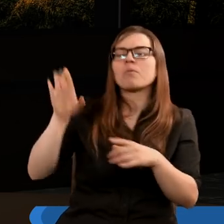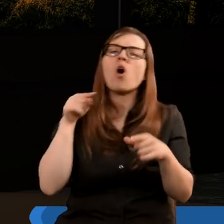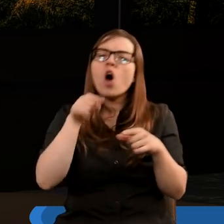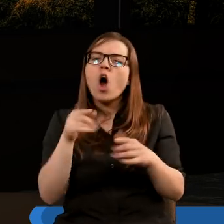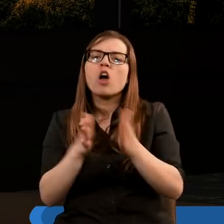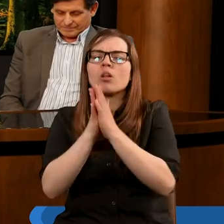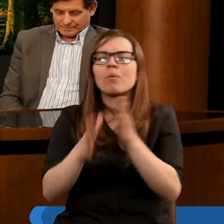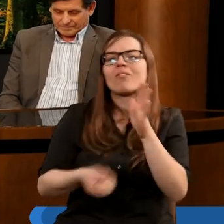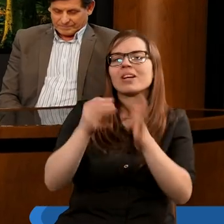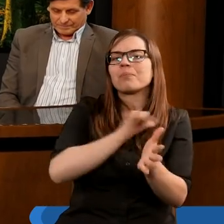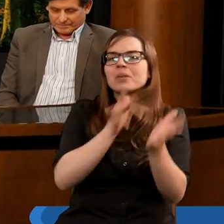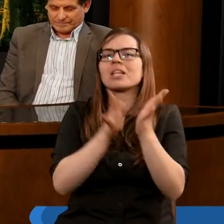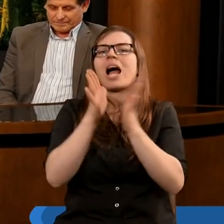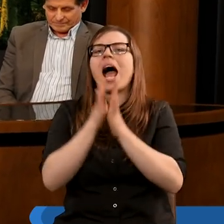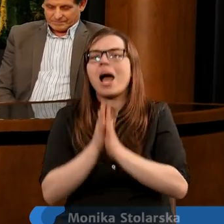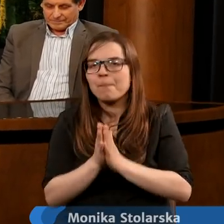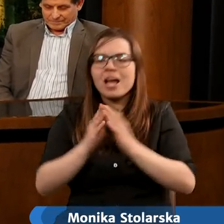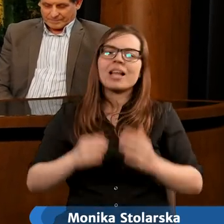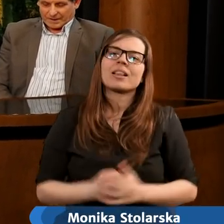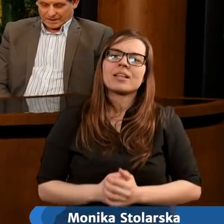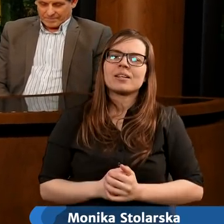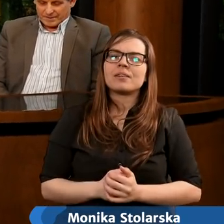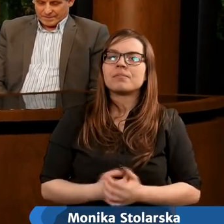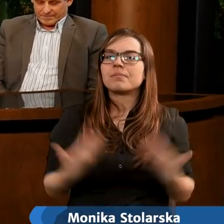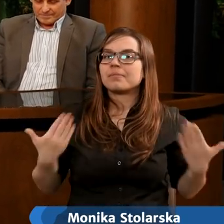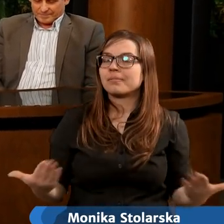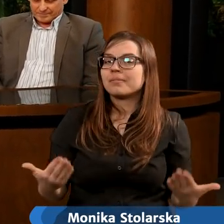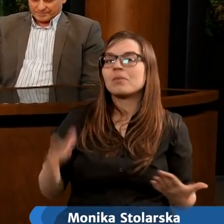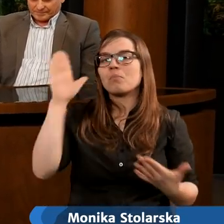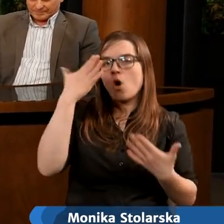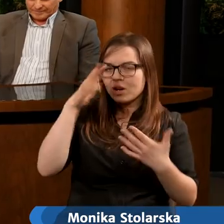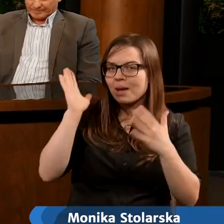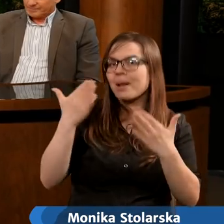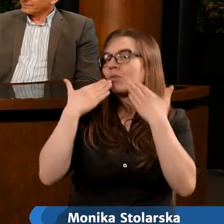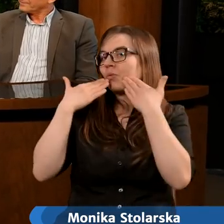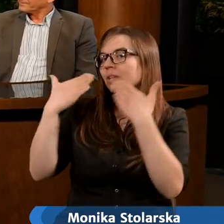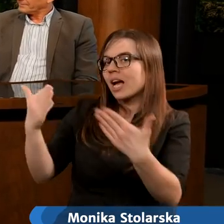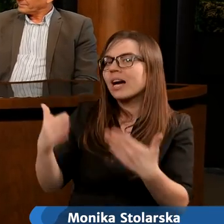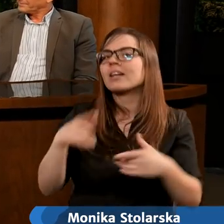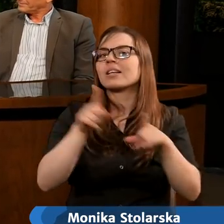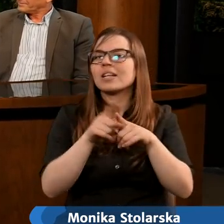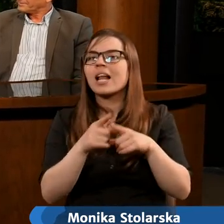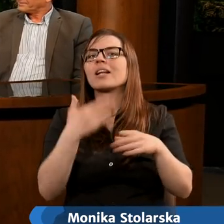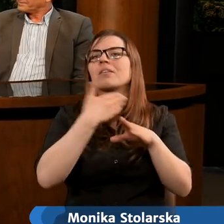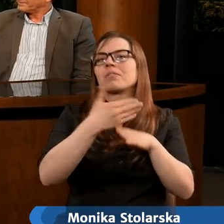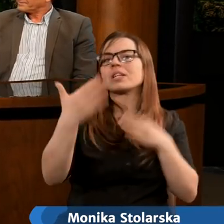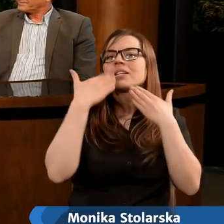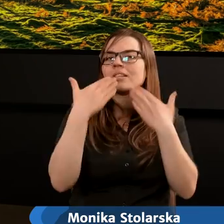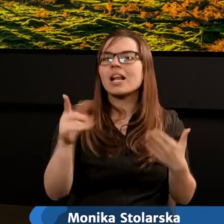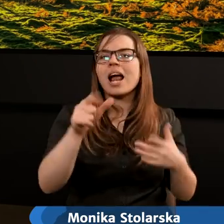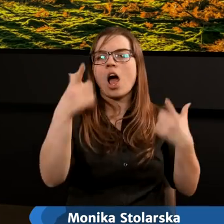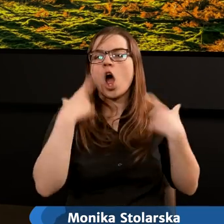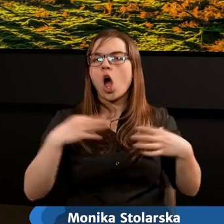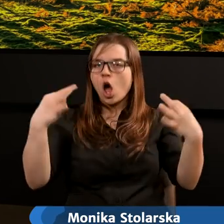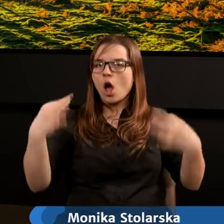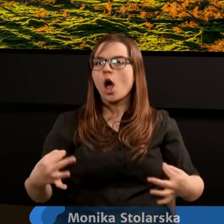Oto Cię proszę w drogim imieniu Jezus. Amen. Amen. Bogu niech będą dzięki. Jeszcze raz serdecznie Wam dziękuję